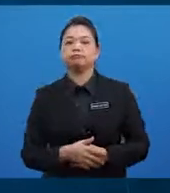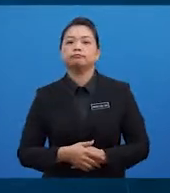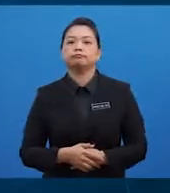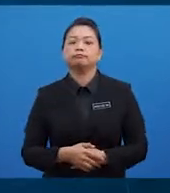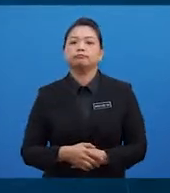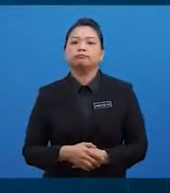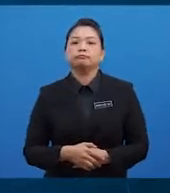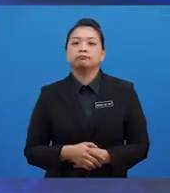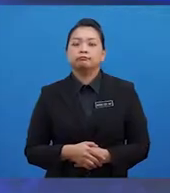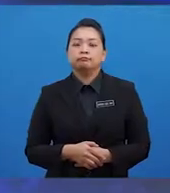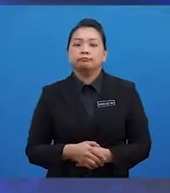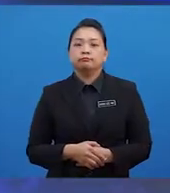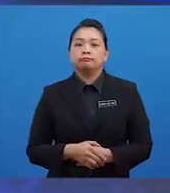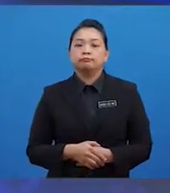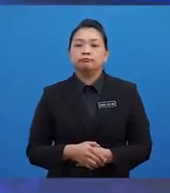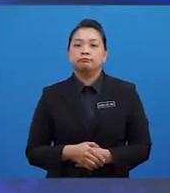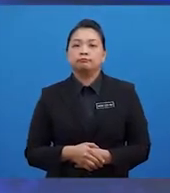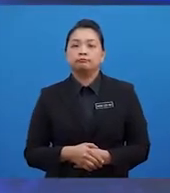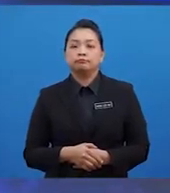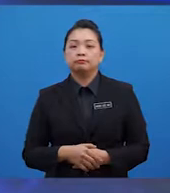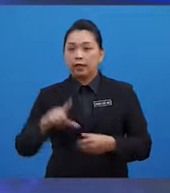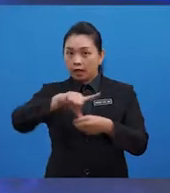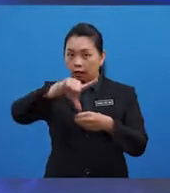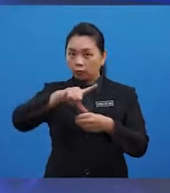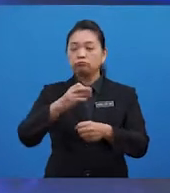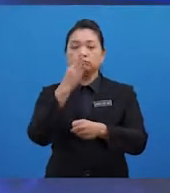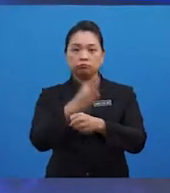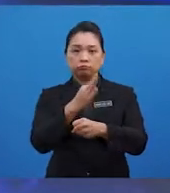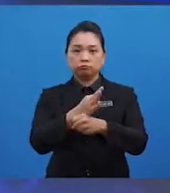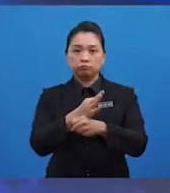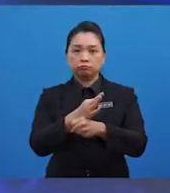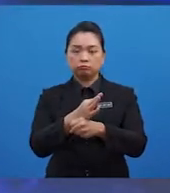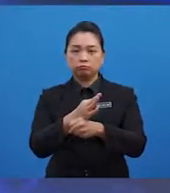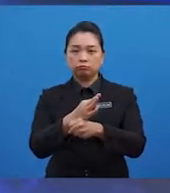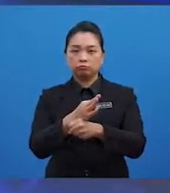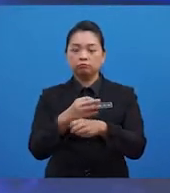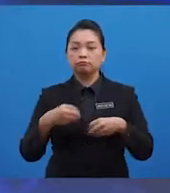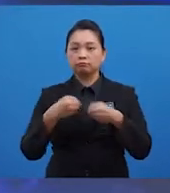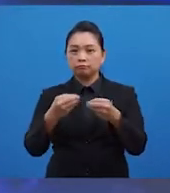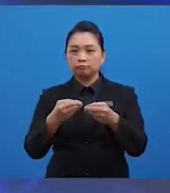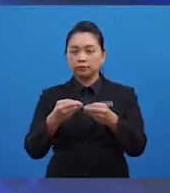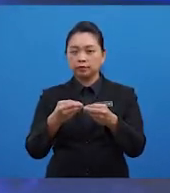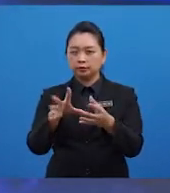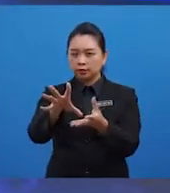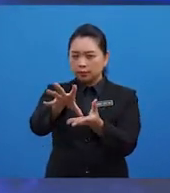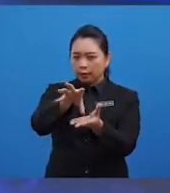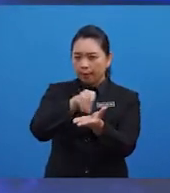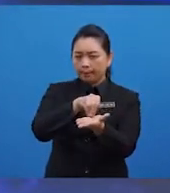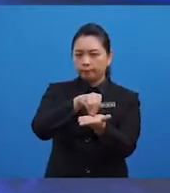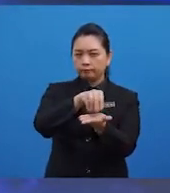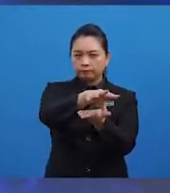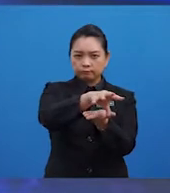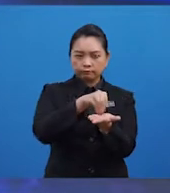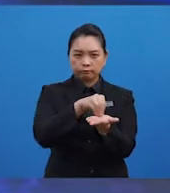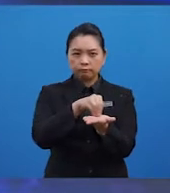serat larut berfungsi bagi penyerapan air yang berbentuk gel dan